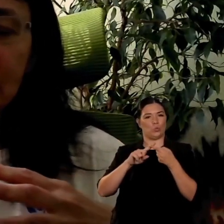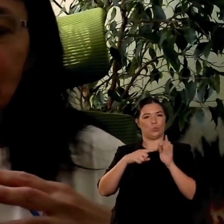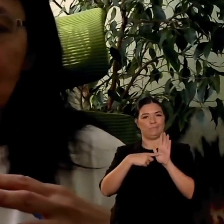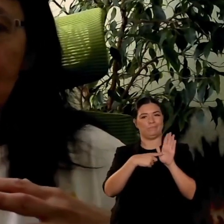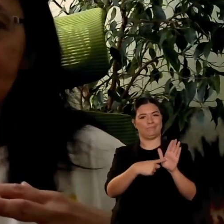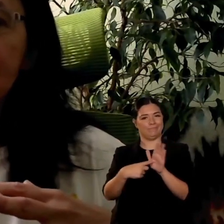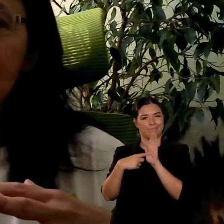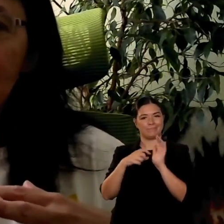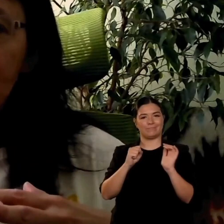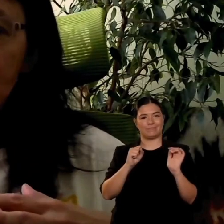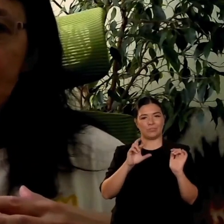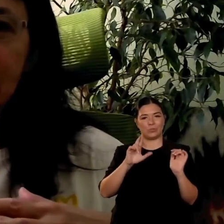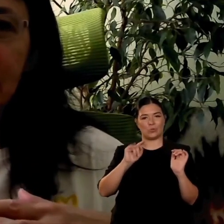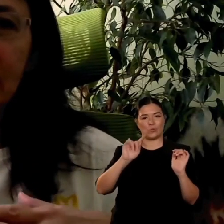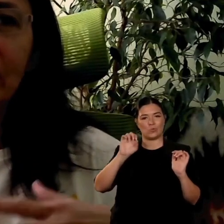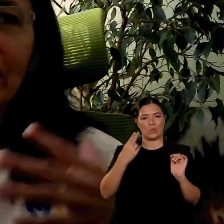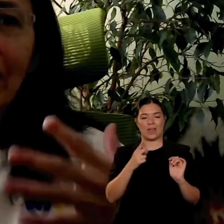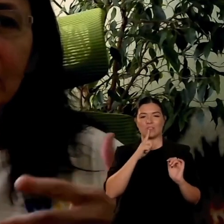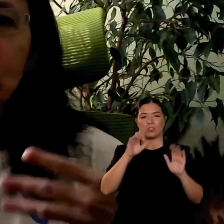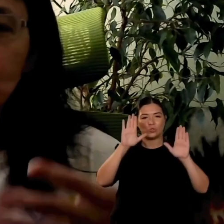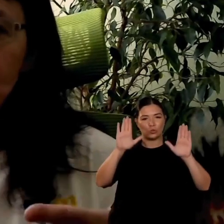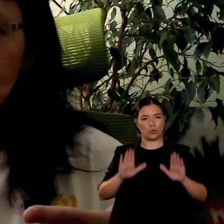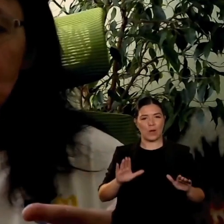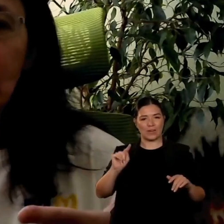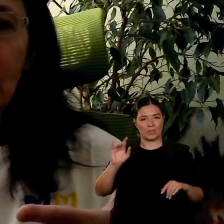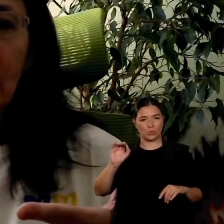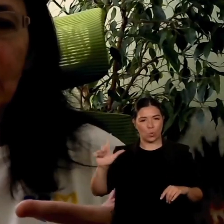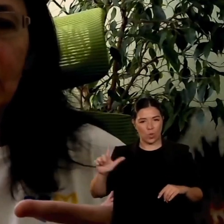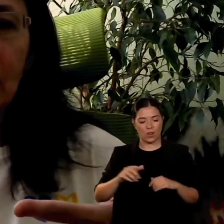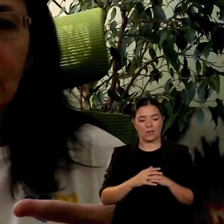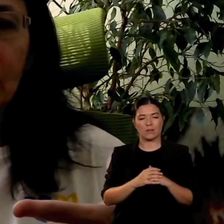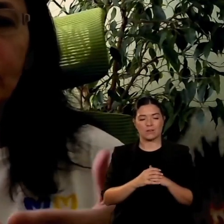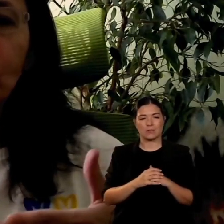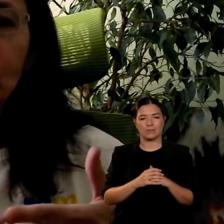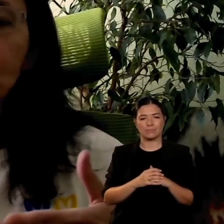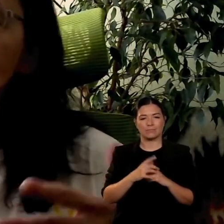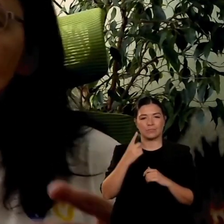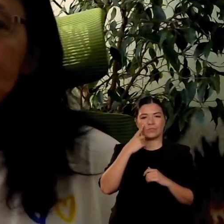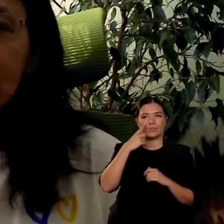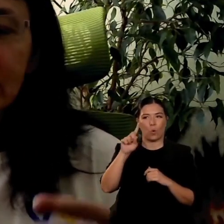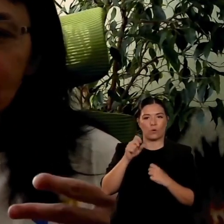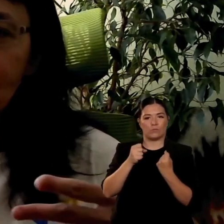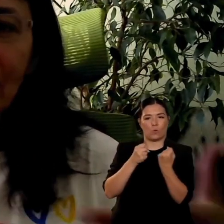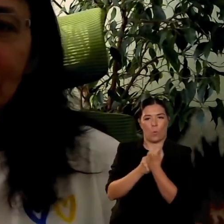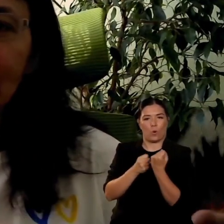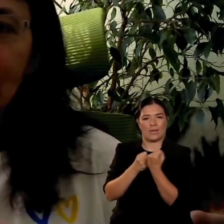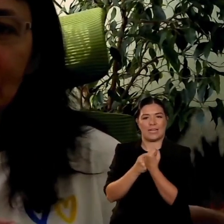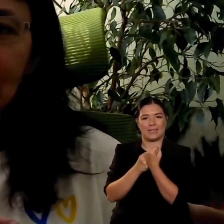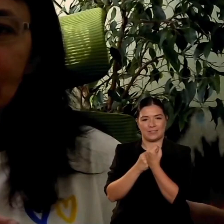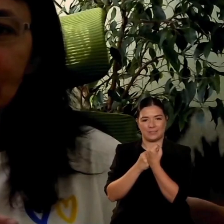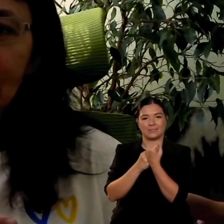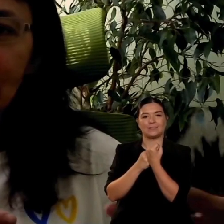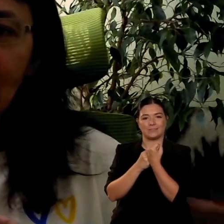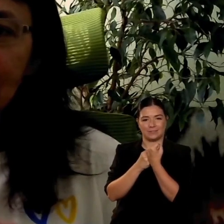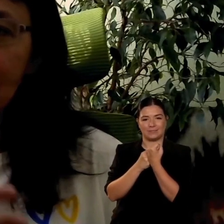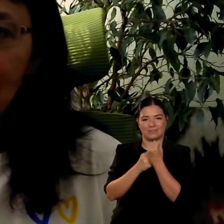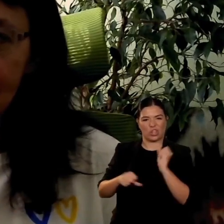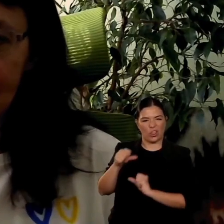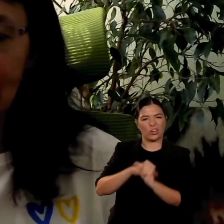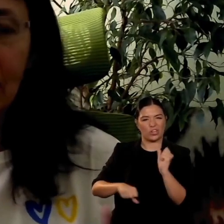per appoggiare per dare appoggio per diffondere l'amabilità per far sì che tutti